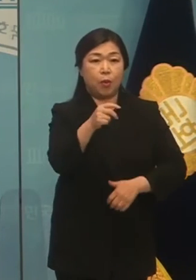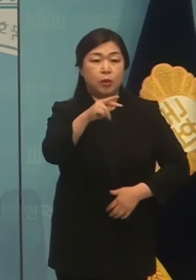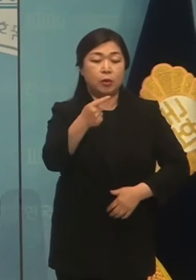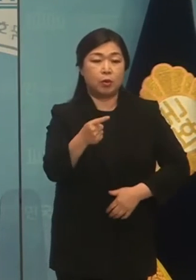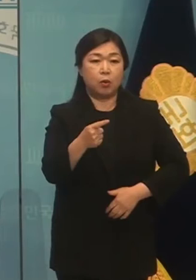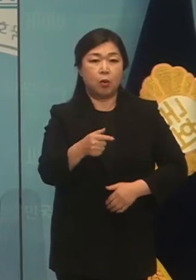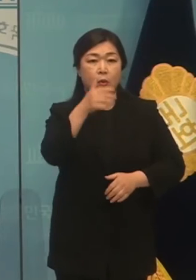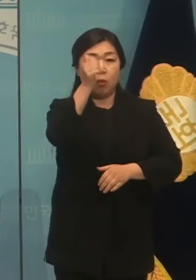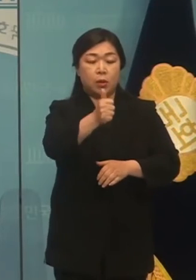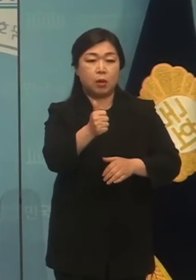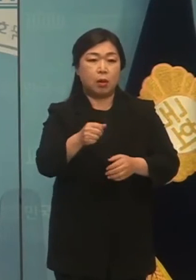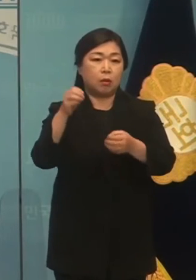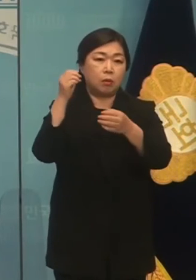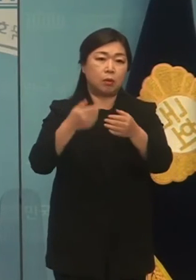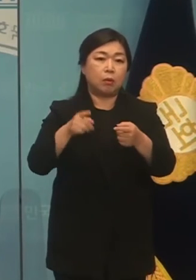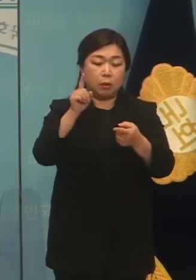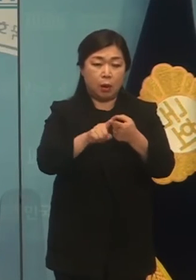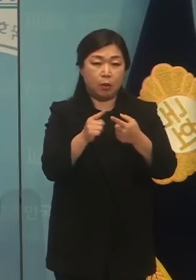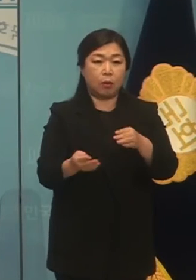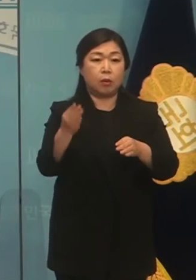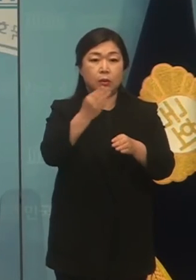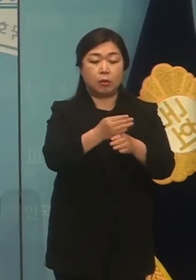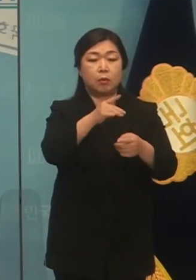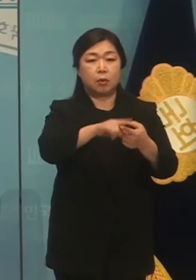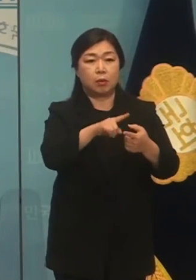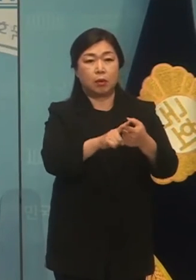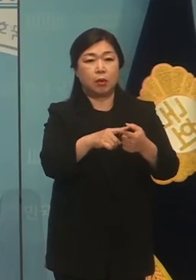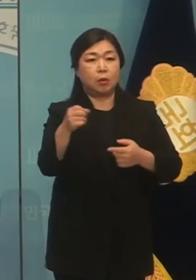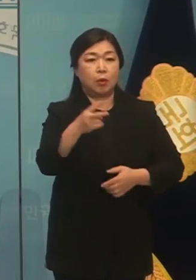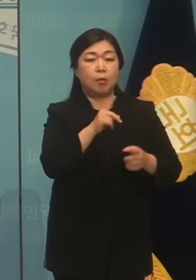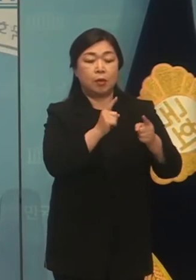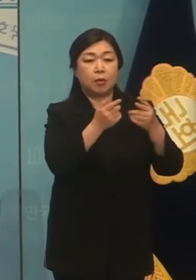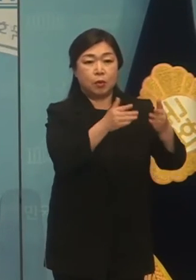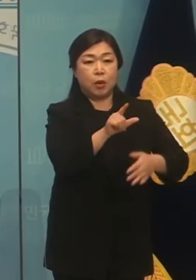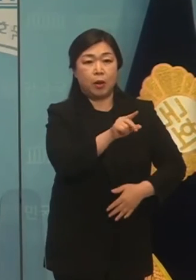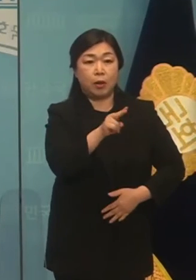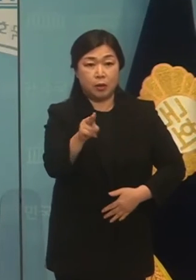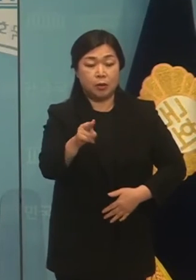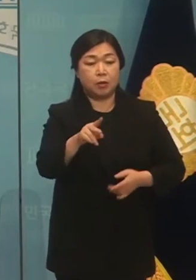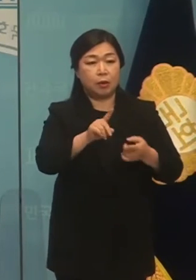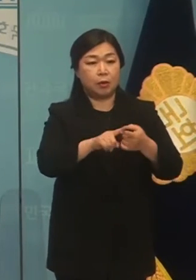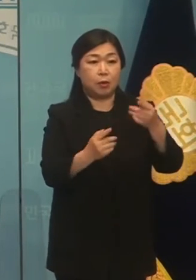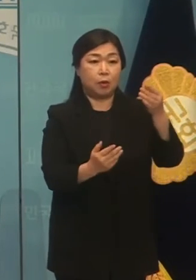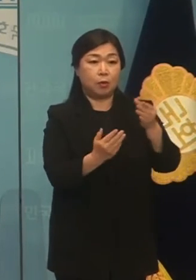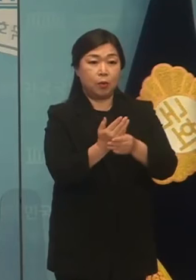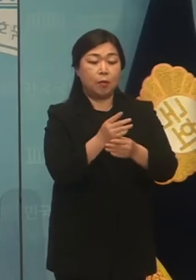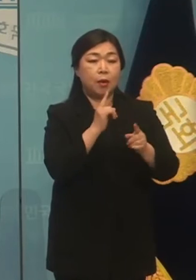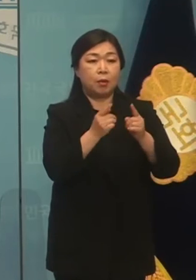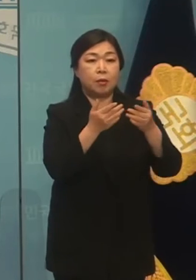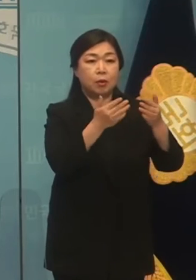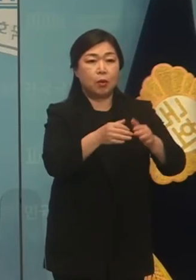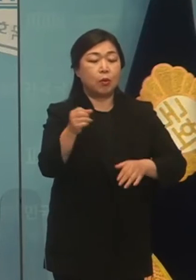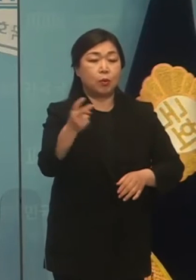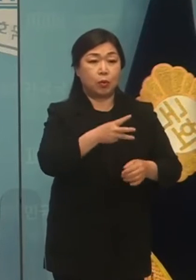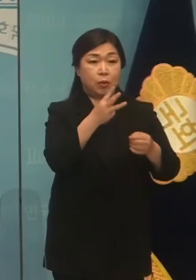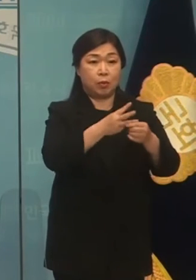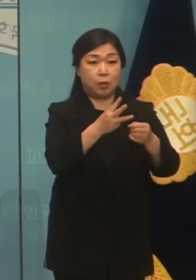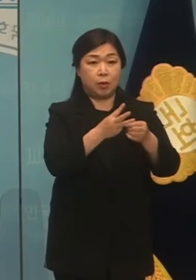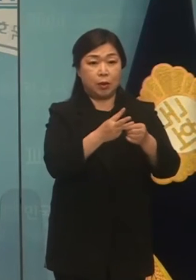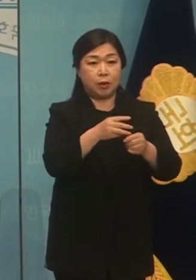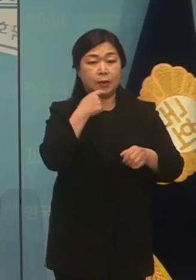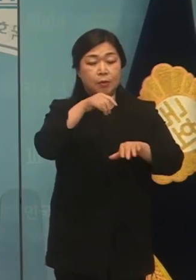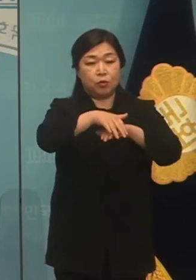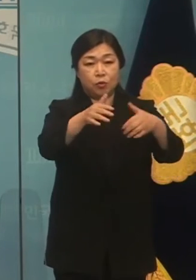관련돼서 말씀드리고요. LHP 사퇴 국회 입법으로 민심 담아야 끝으로 민주당 예택 유지 완화